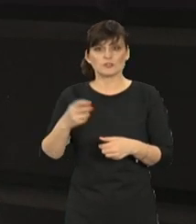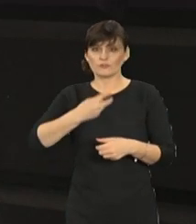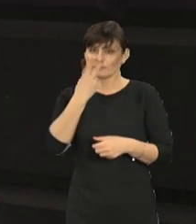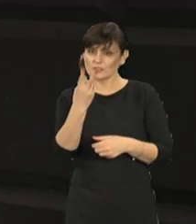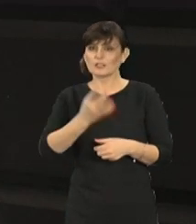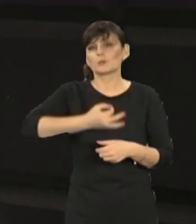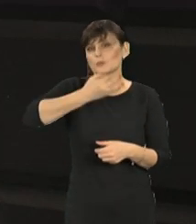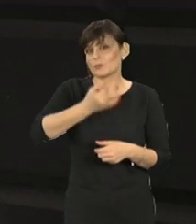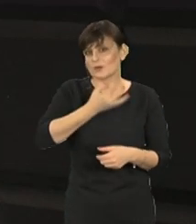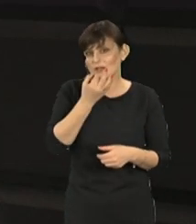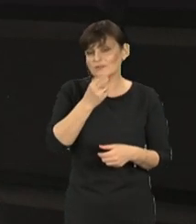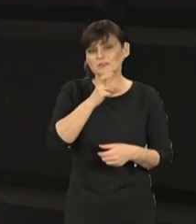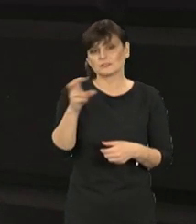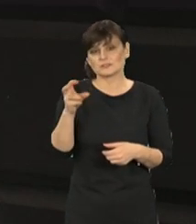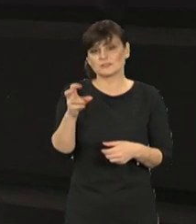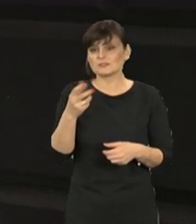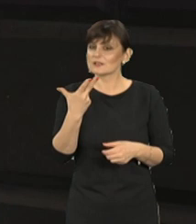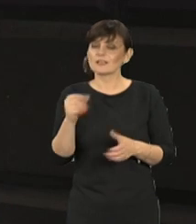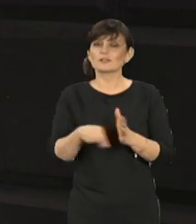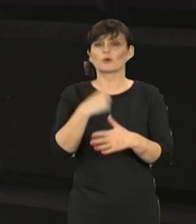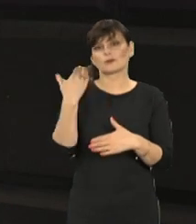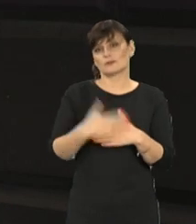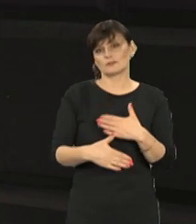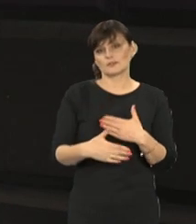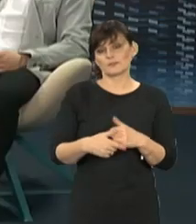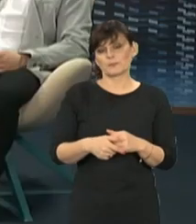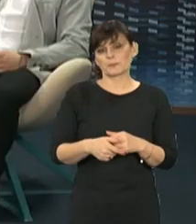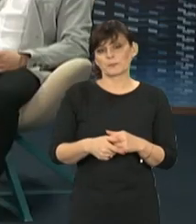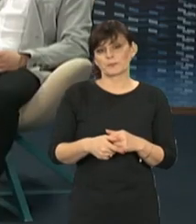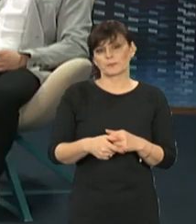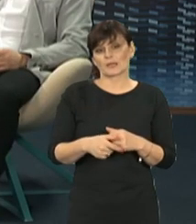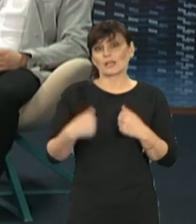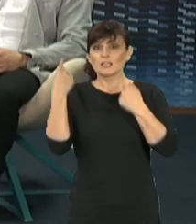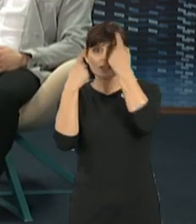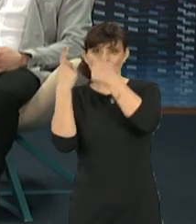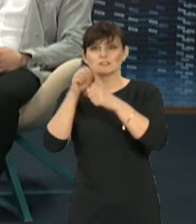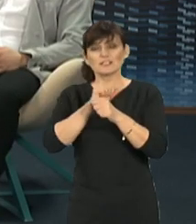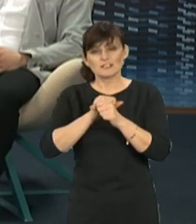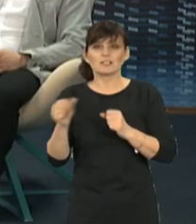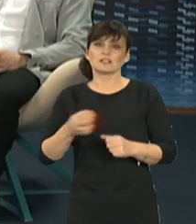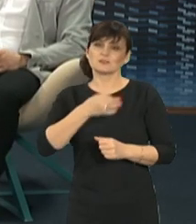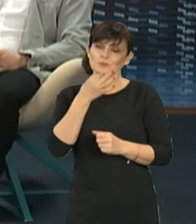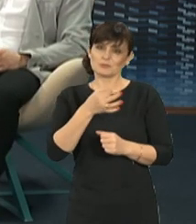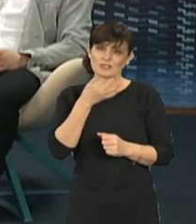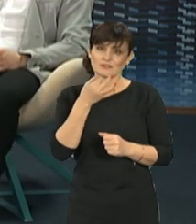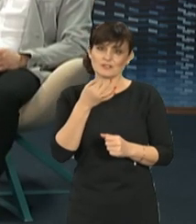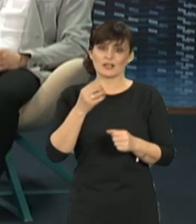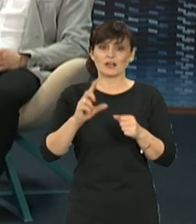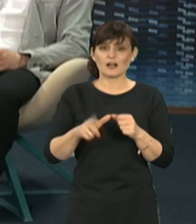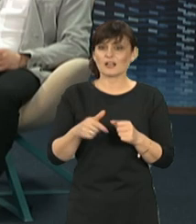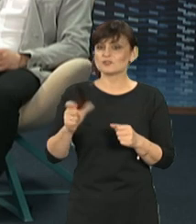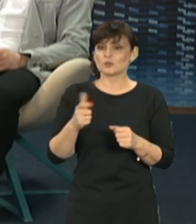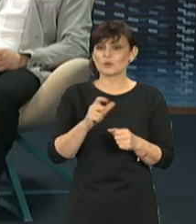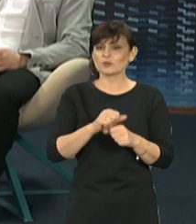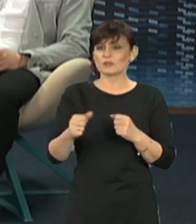Pani perspektywy, czy raczej nie do końca? Myślę, że jest poprawa, natomiast mimo wszystko,